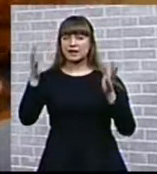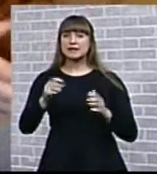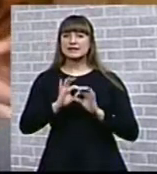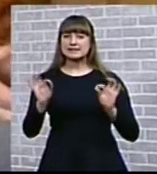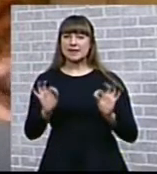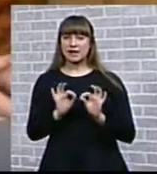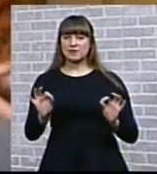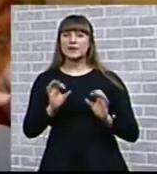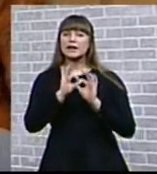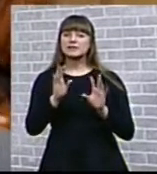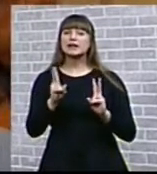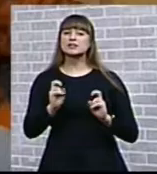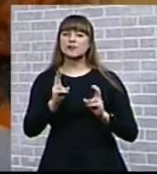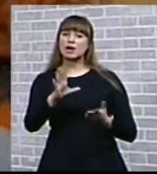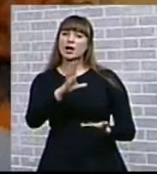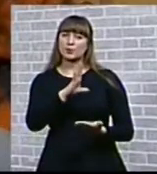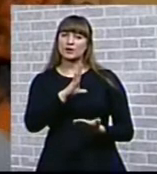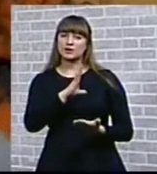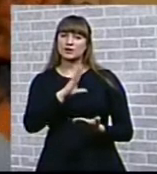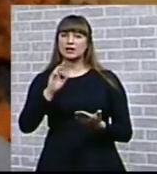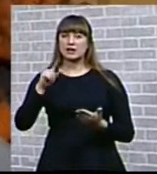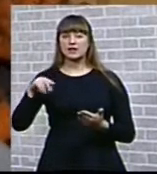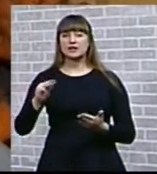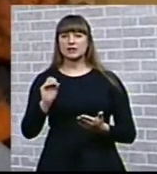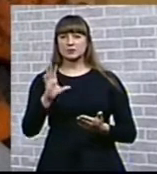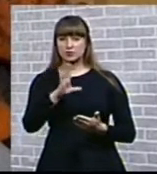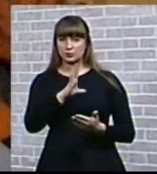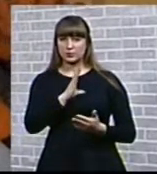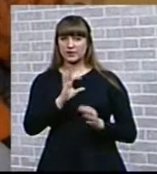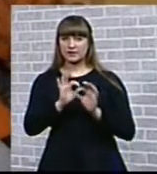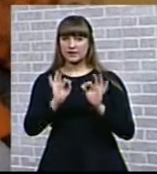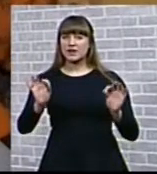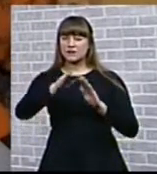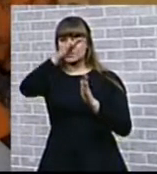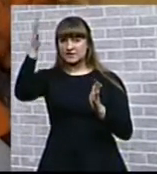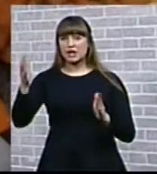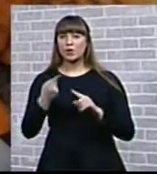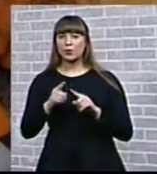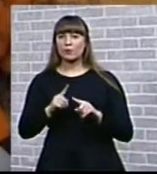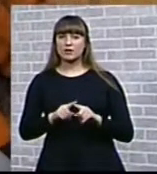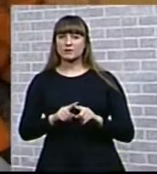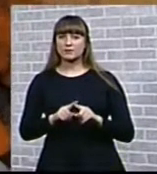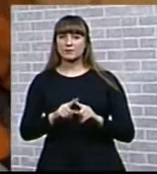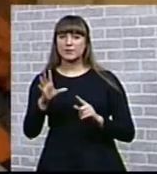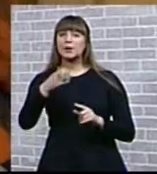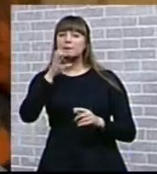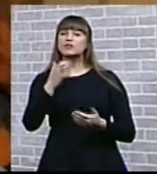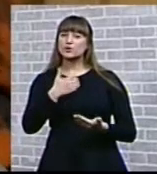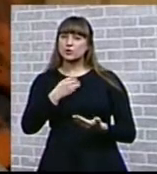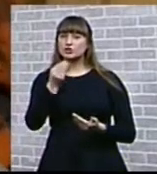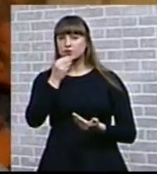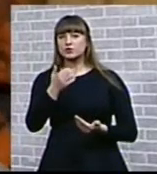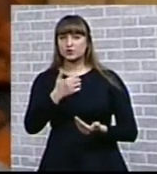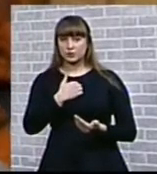он был же там в стогу, а дождик, пить-то хочется и кушать